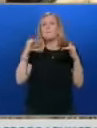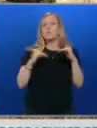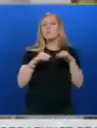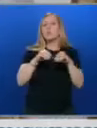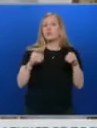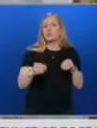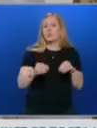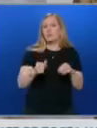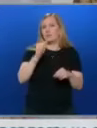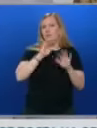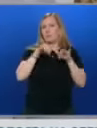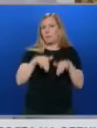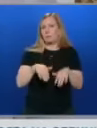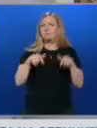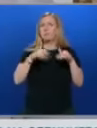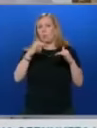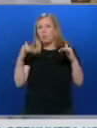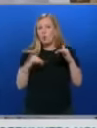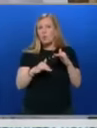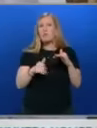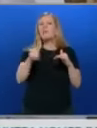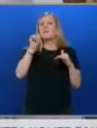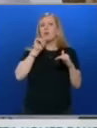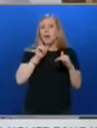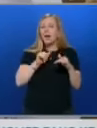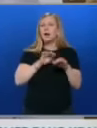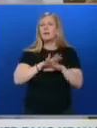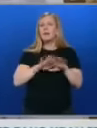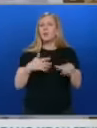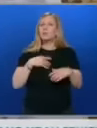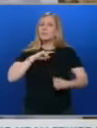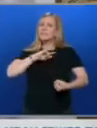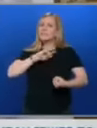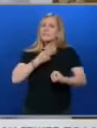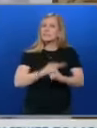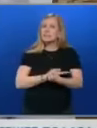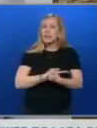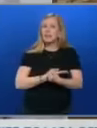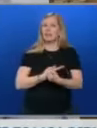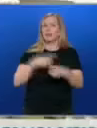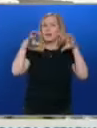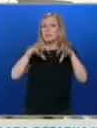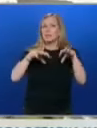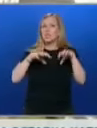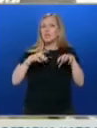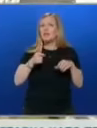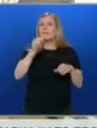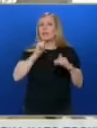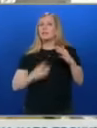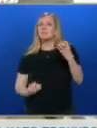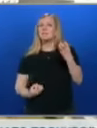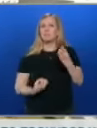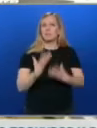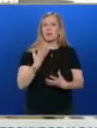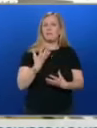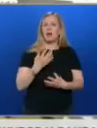в Рело. Отдоли има подпочвени води и пресилен дъжд. Дъжд това избива нагоре и многократно съм